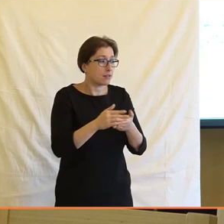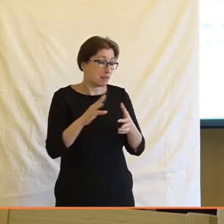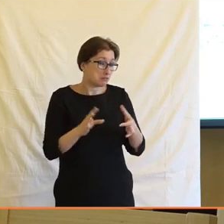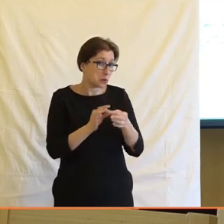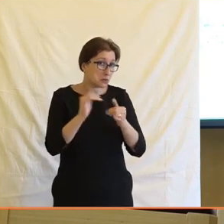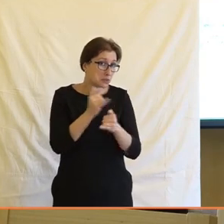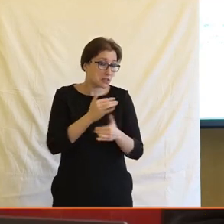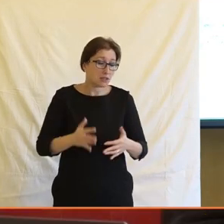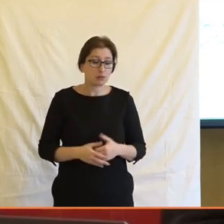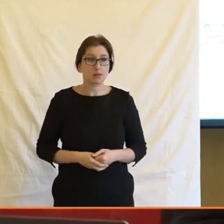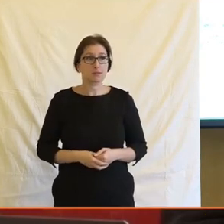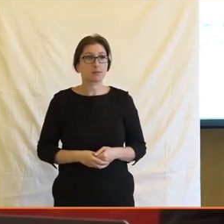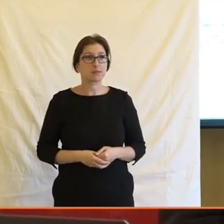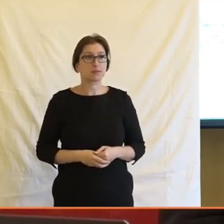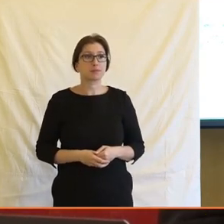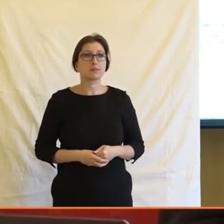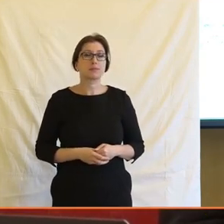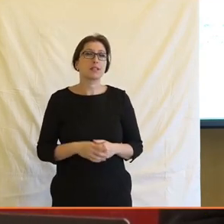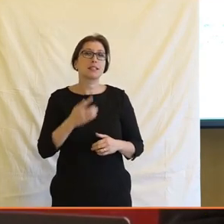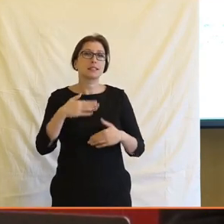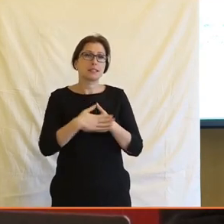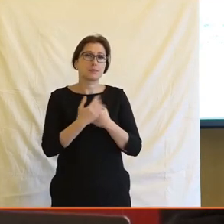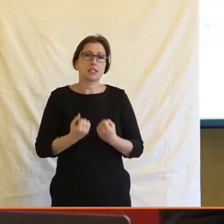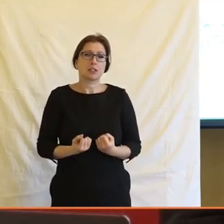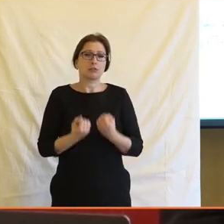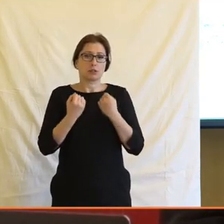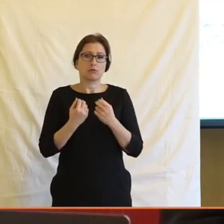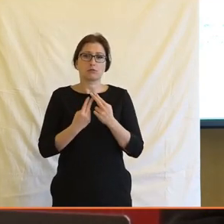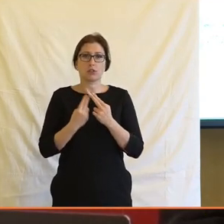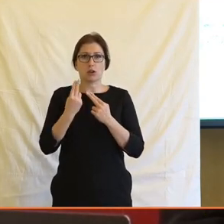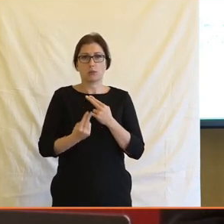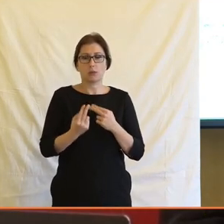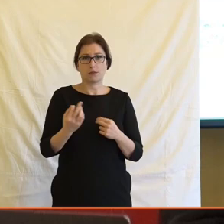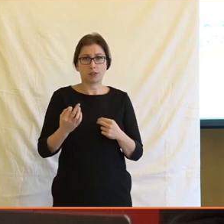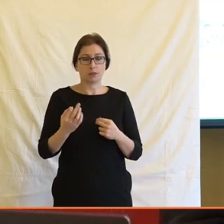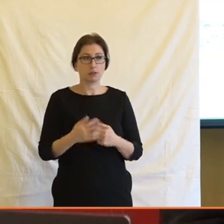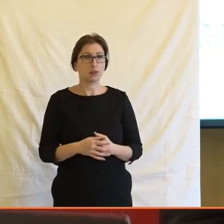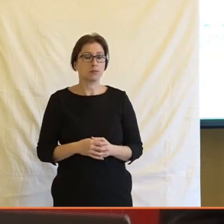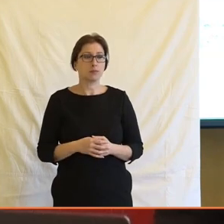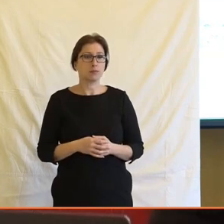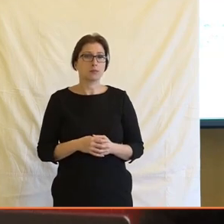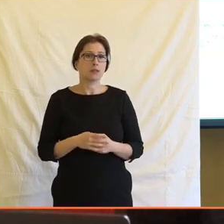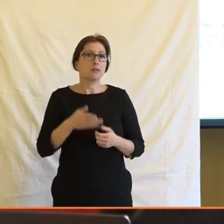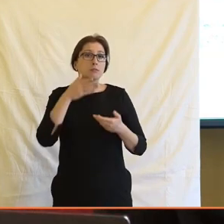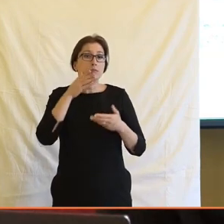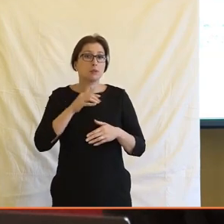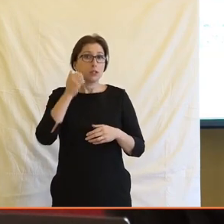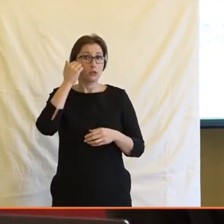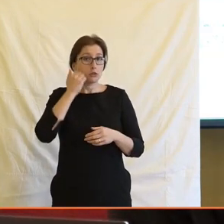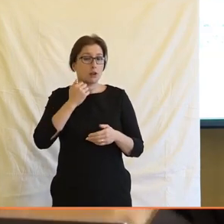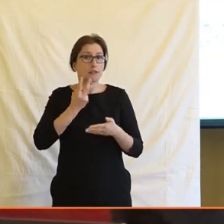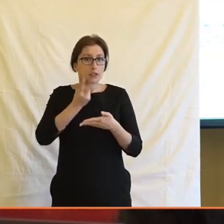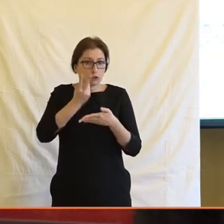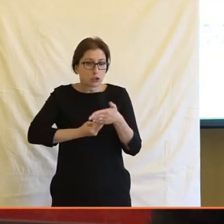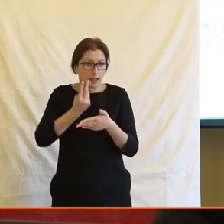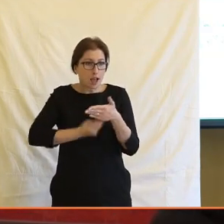Obecně tam je těžký říct, jestli ve chvíli, kdy ten čtenář... nebo takhle, ve chvíli, kdy máme nějaký,